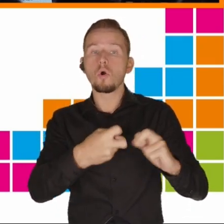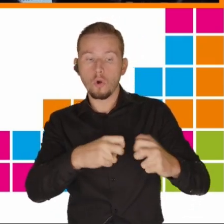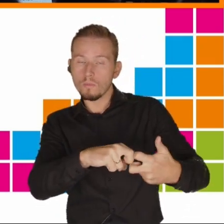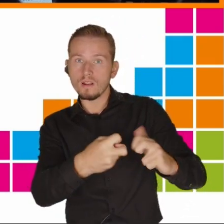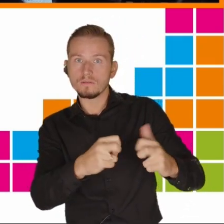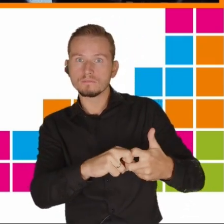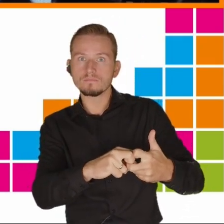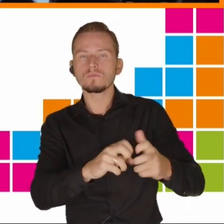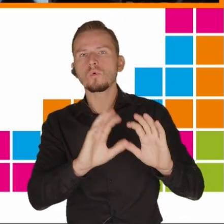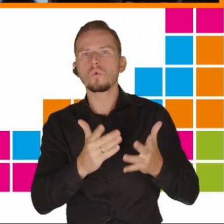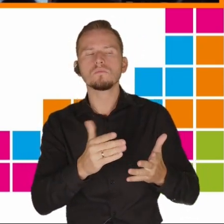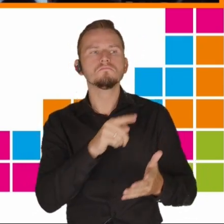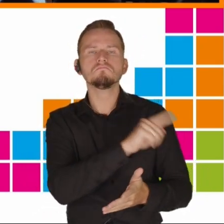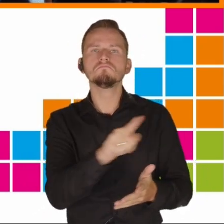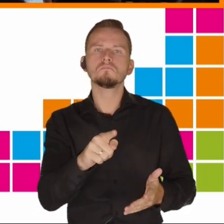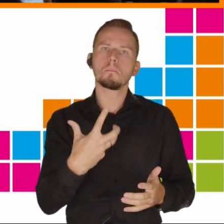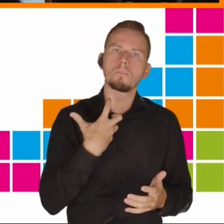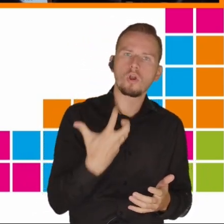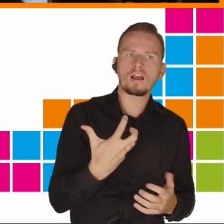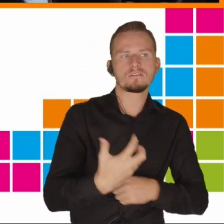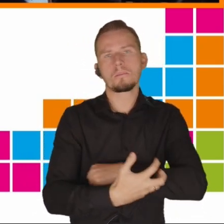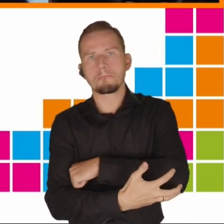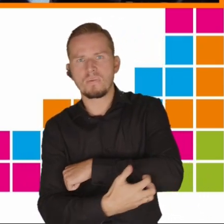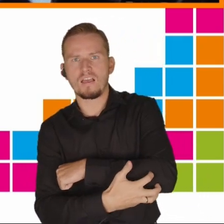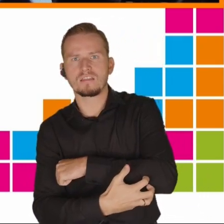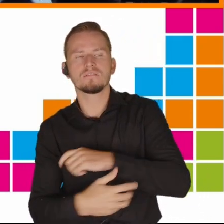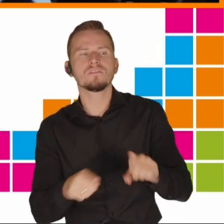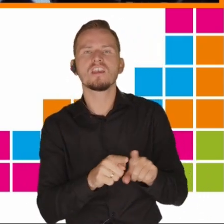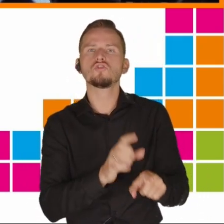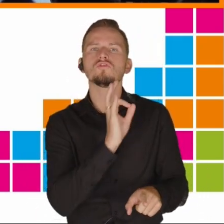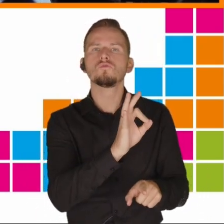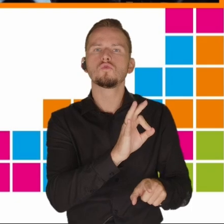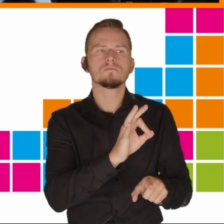zamożnością oraz statutem społecznym.